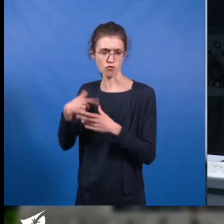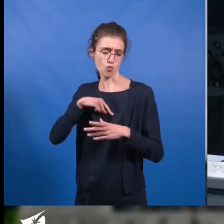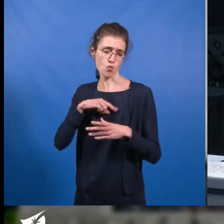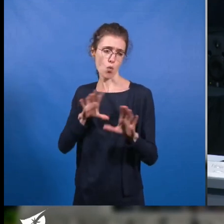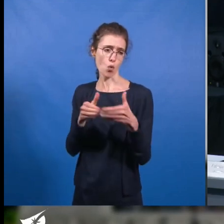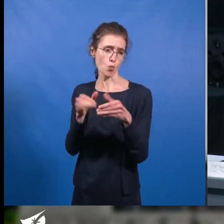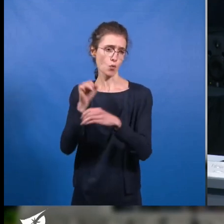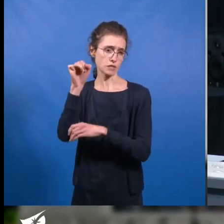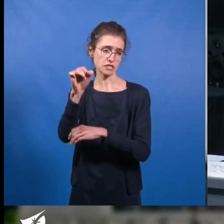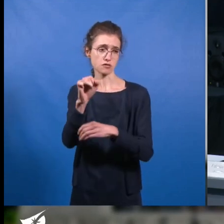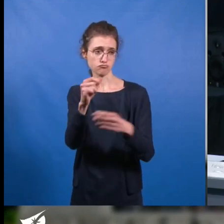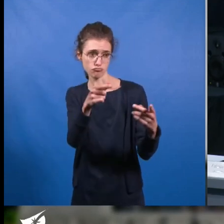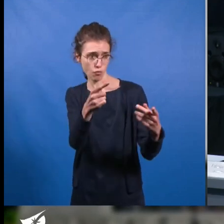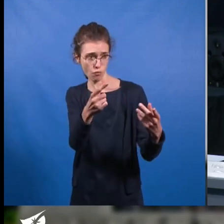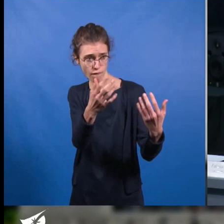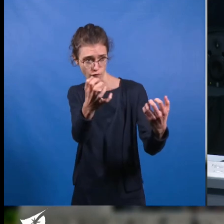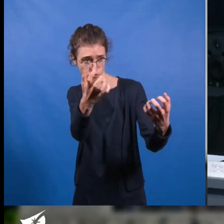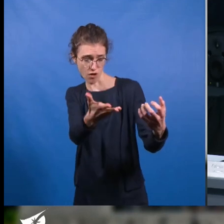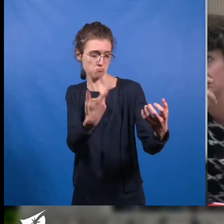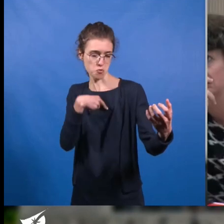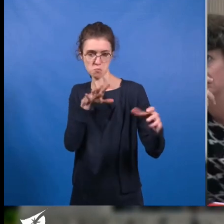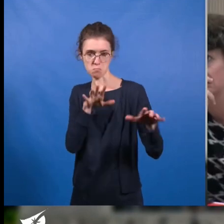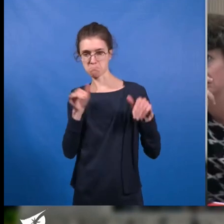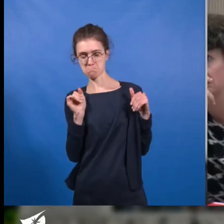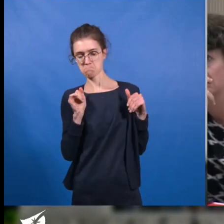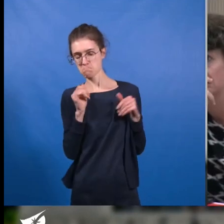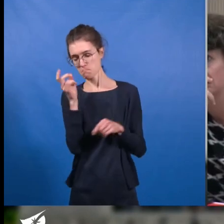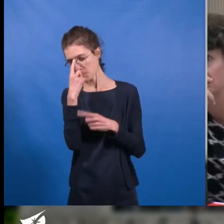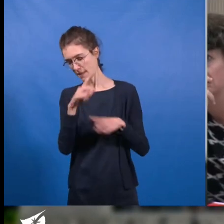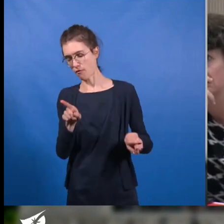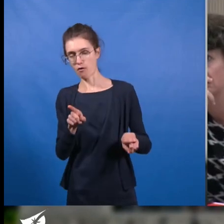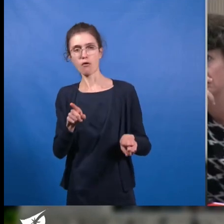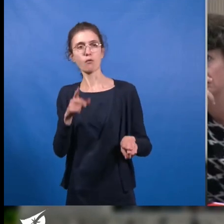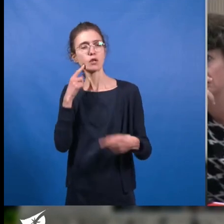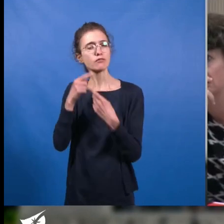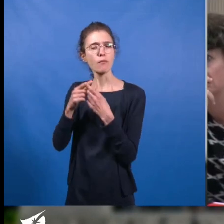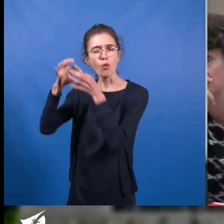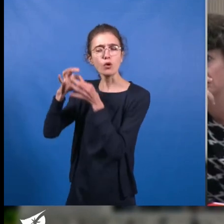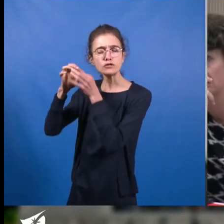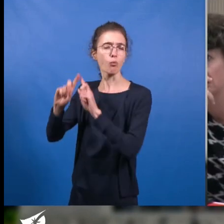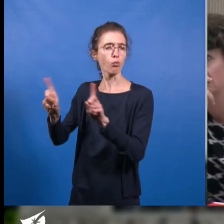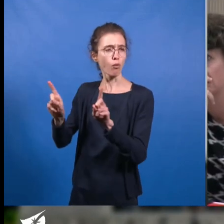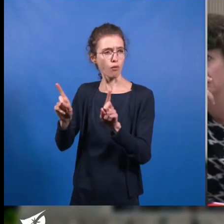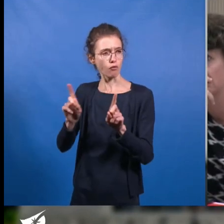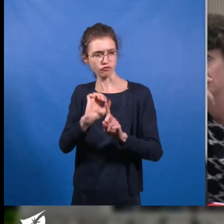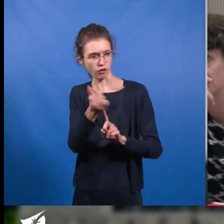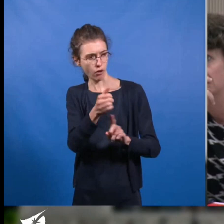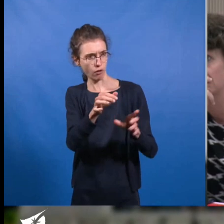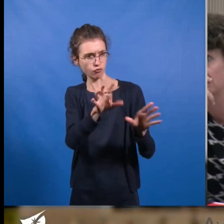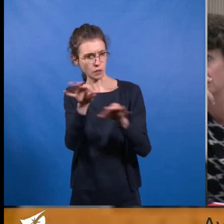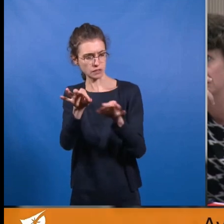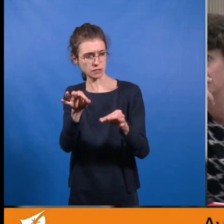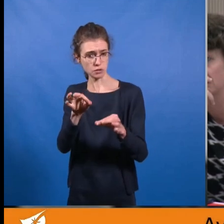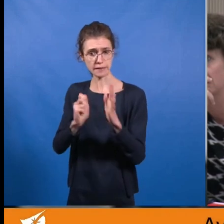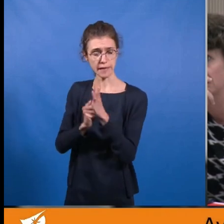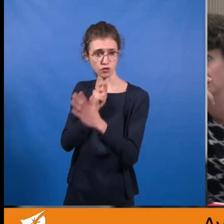à ce vœu, non pas pour des raisons religieuses. Chacun fait ce qu'il veut de son jour chômé, mais bien